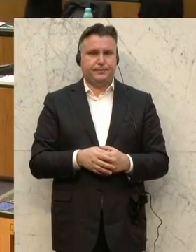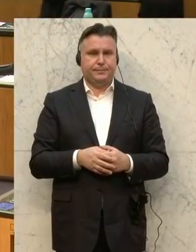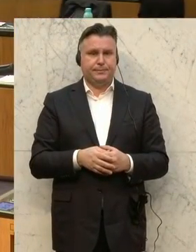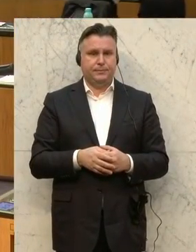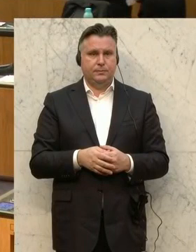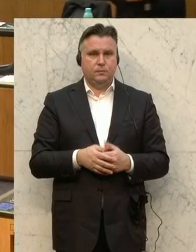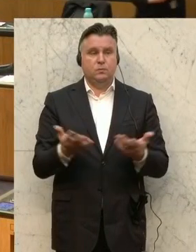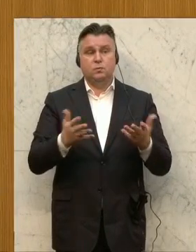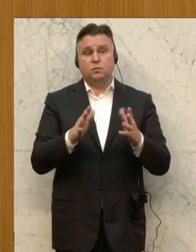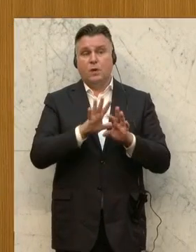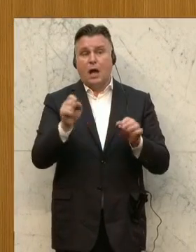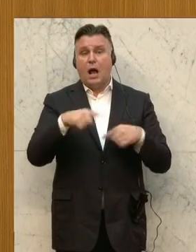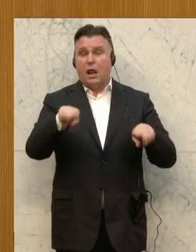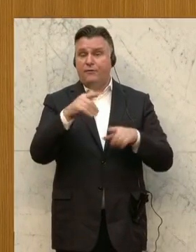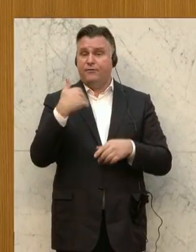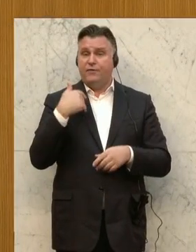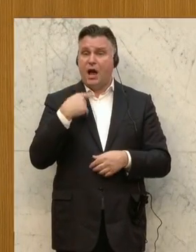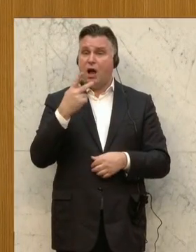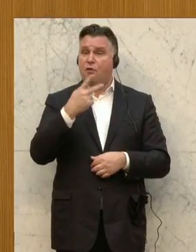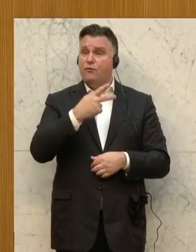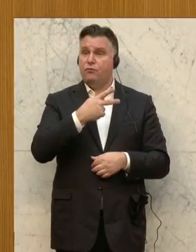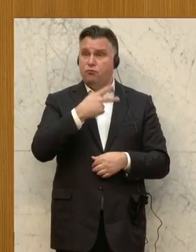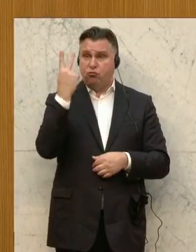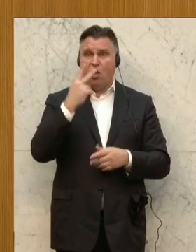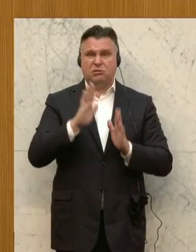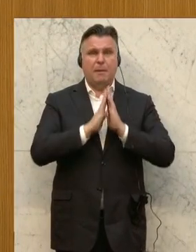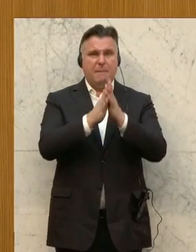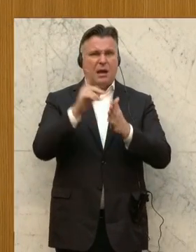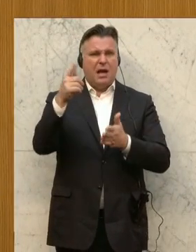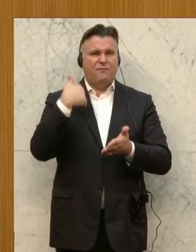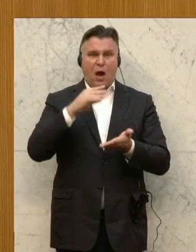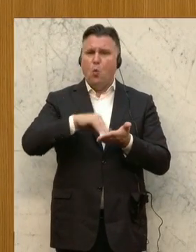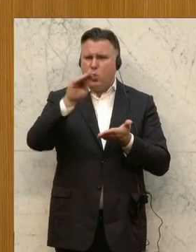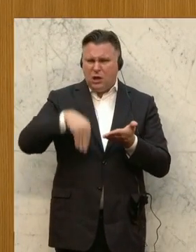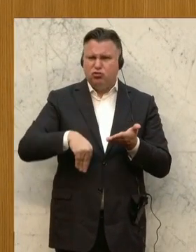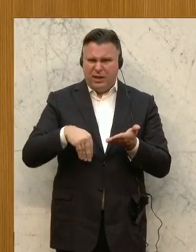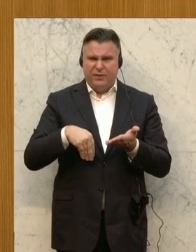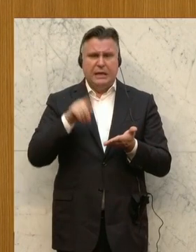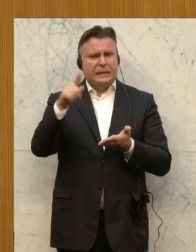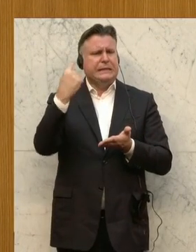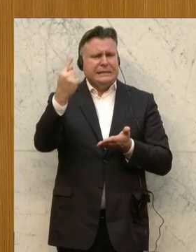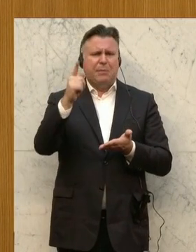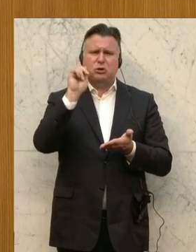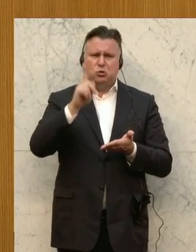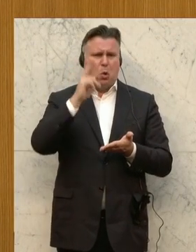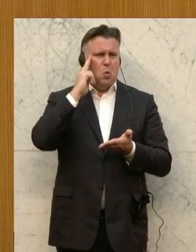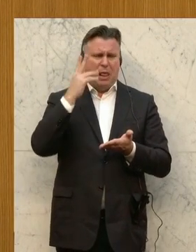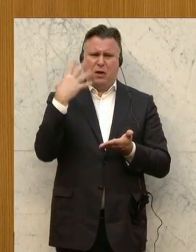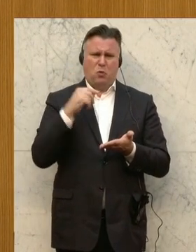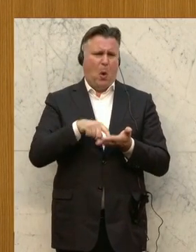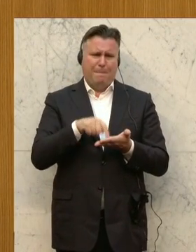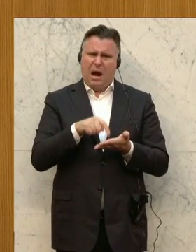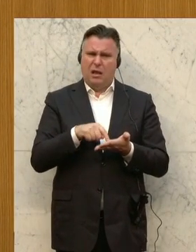All jene, die dieses Volksbegehren unterzeichnet haben, würde ich bitten, ihre Haltung noch einmal zu überdenken.